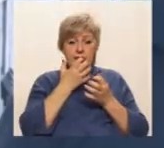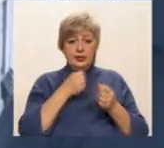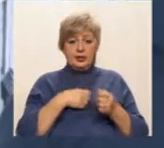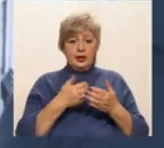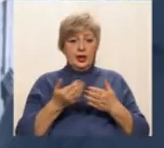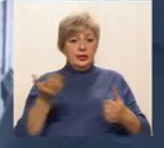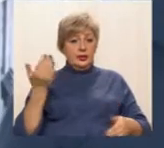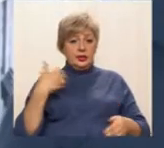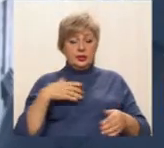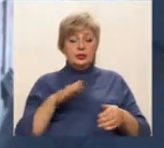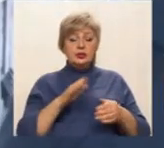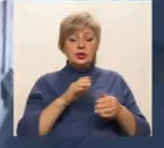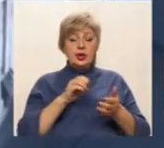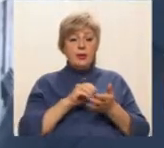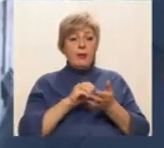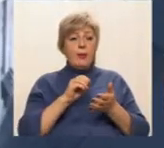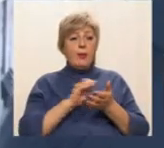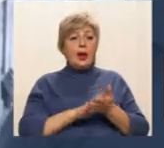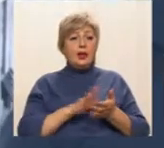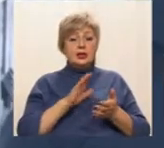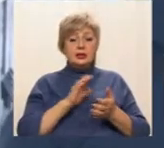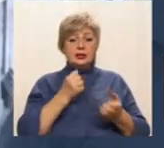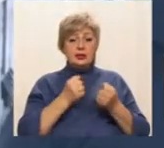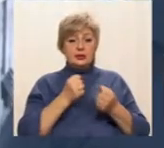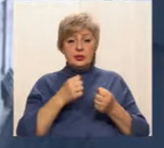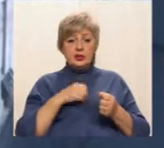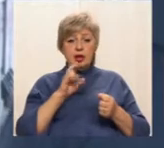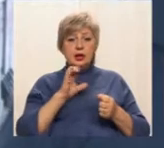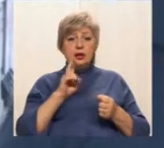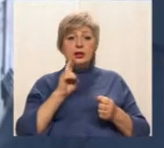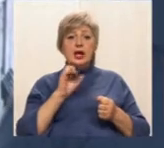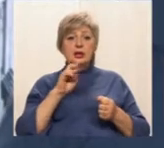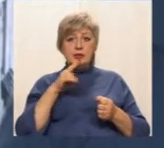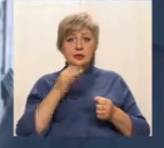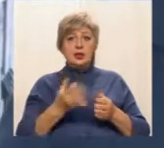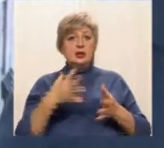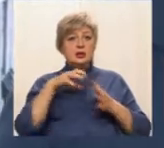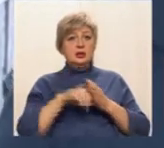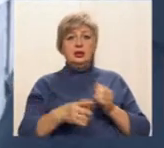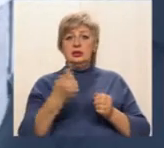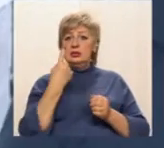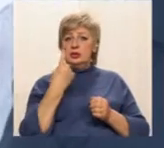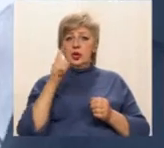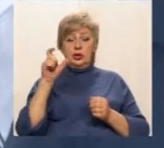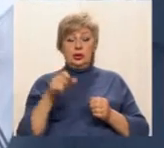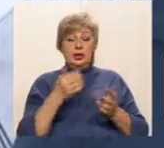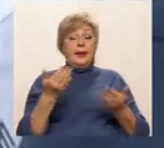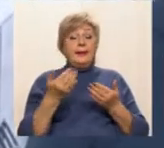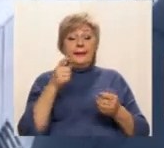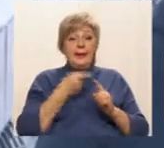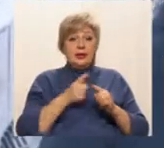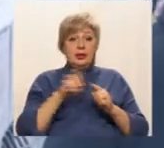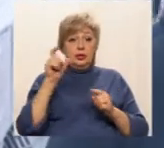балансоутримувач ДП «Каспій» складається з однієї людини. І де ця людина – невідомо. Відносно